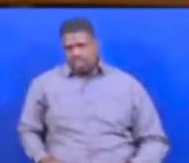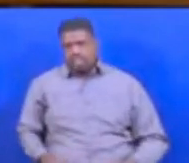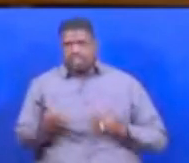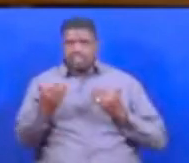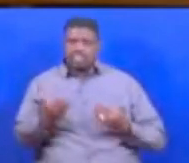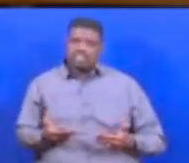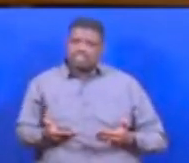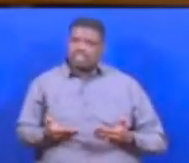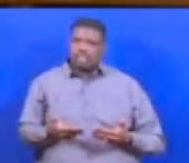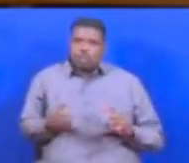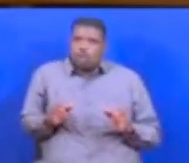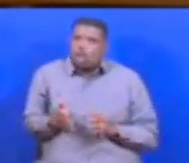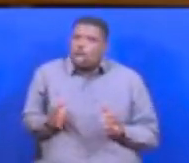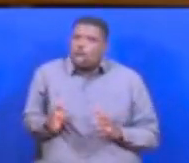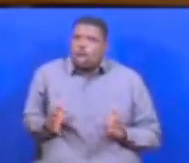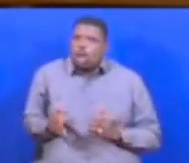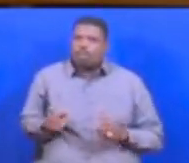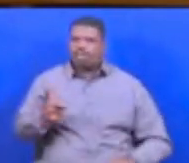uwezi guugopa,